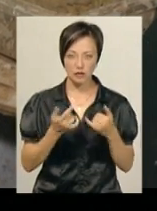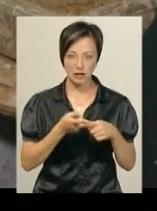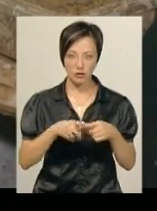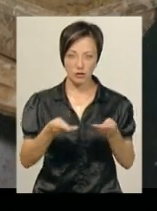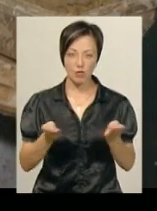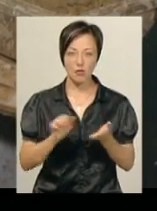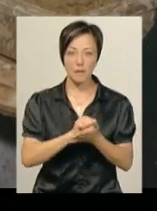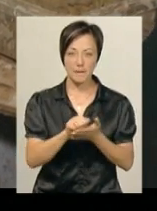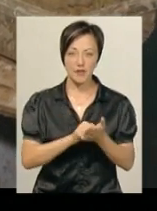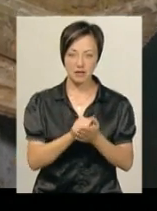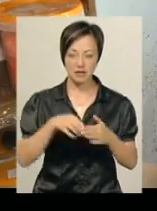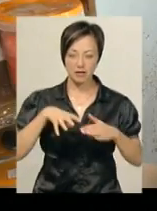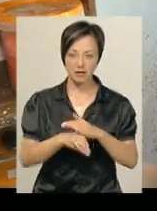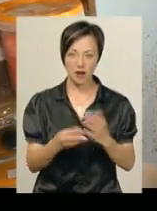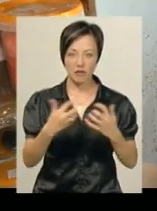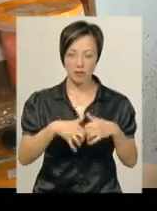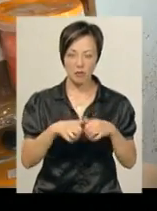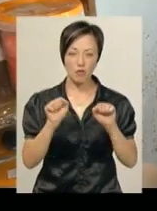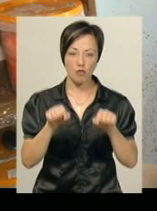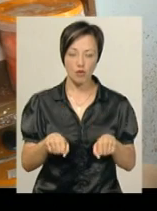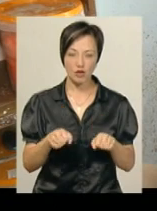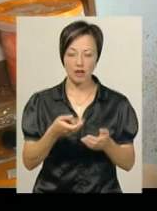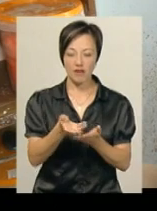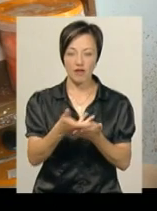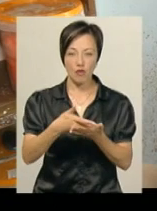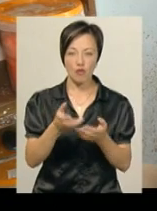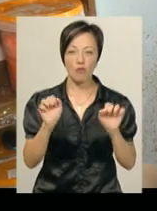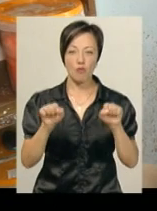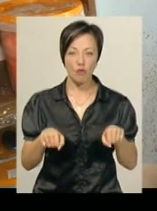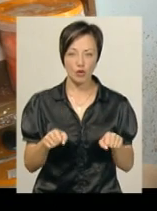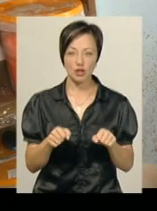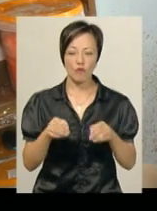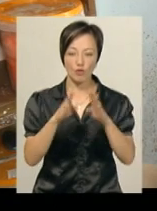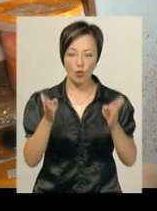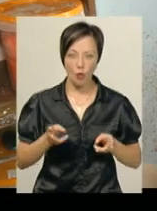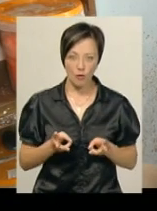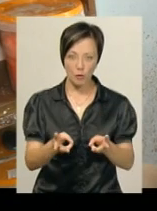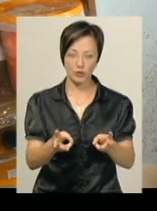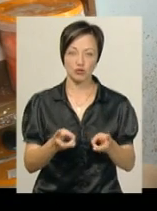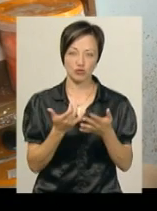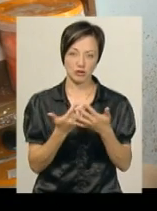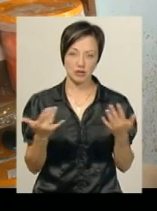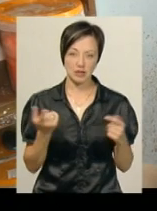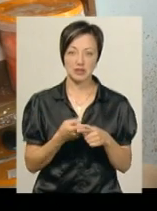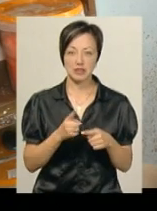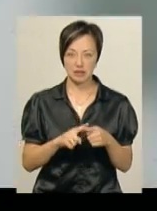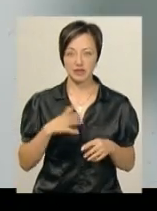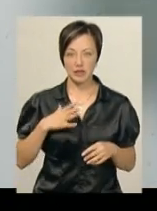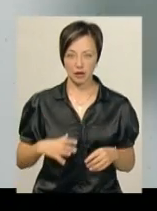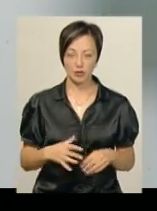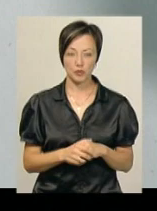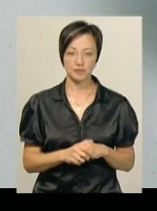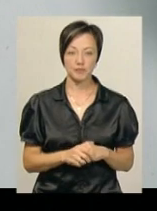Можна мити в посудомийках, можна ставити в мікрохвильовку, можна ставити в духовку, в піч. Він все витримує.